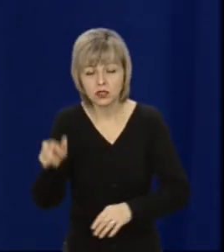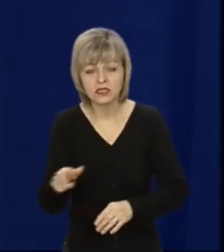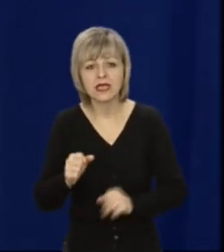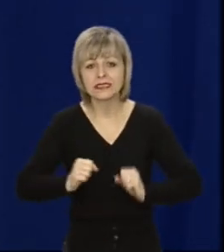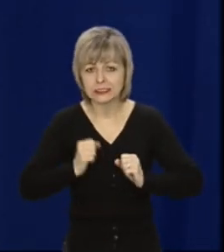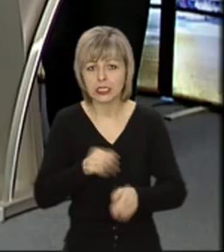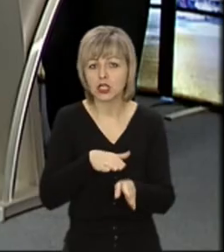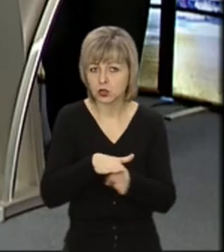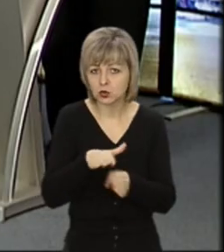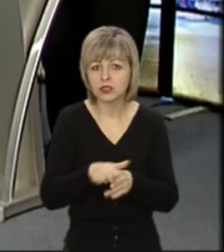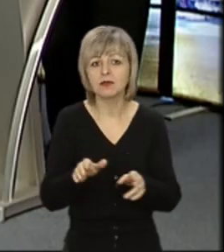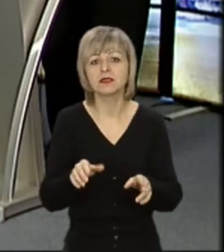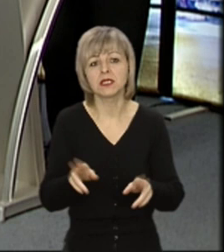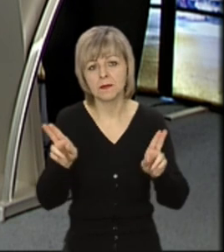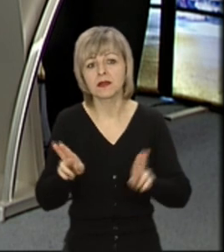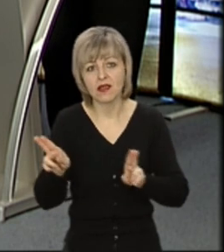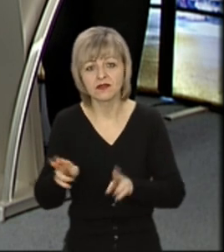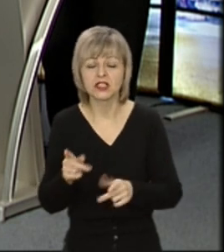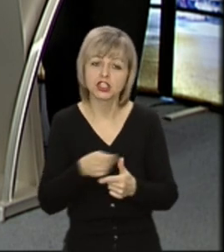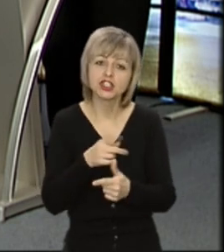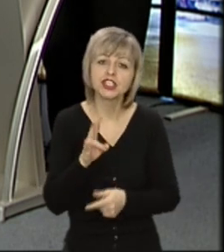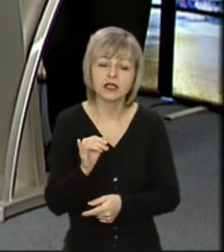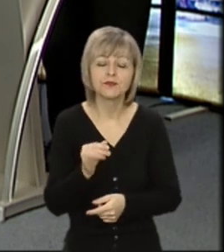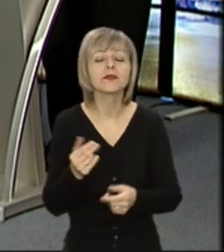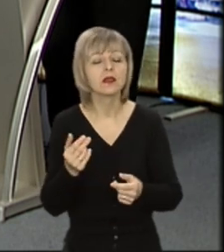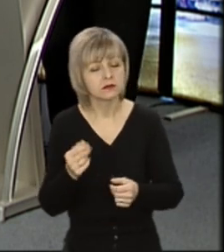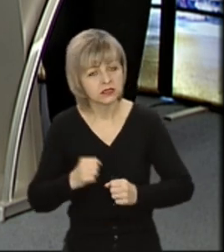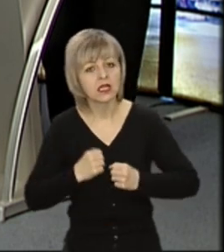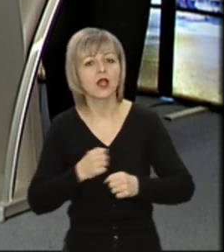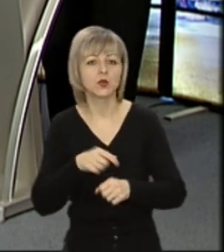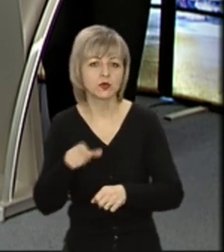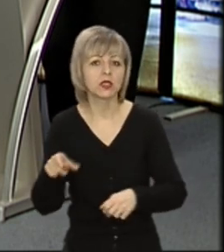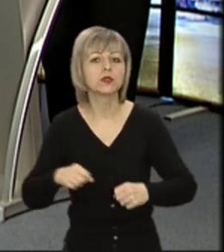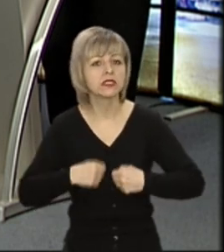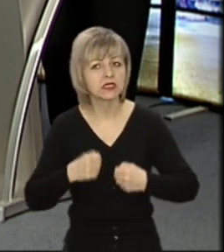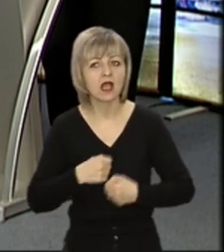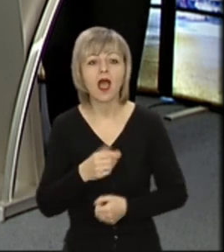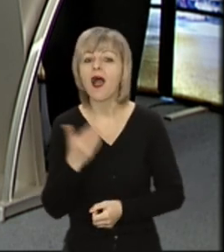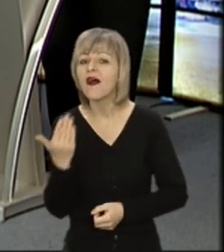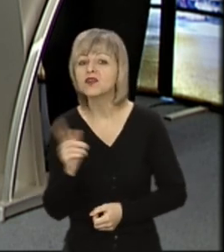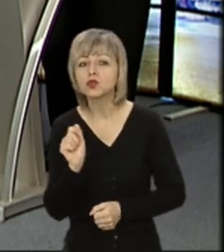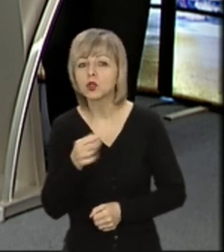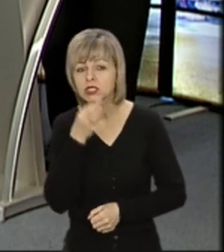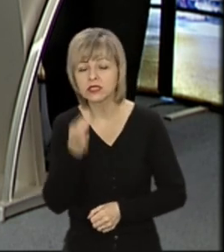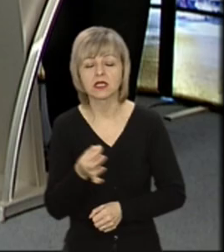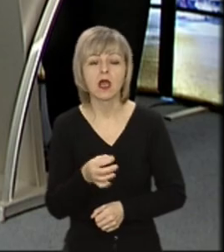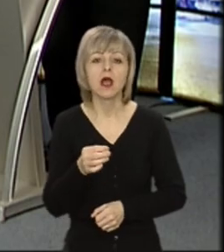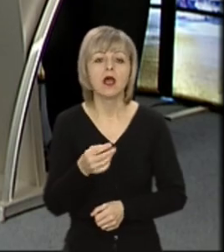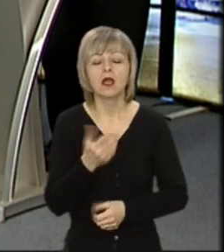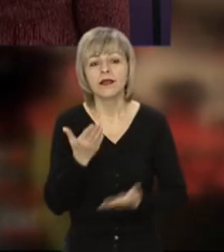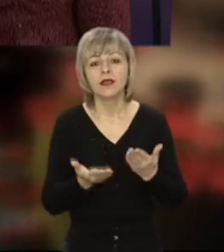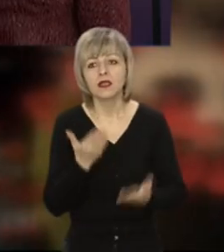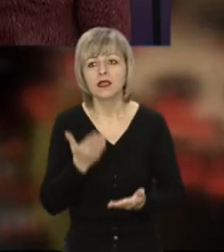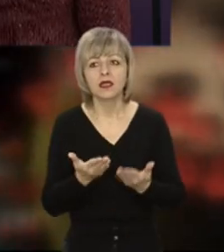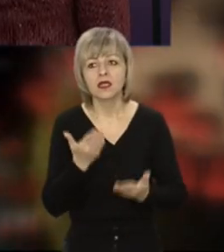карантинних обмежень, чи ні? Здебільшого дотримують? Здебільшого дотримують. Пані Тетяно, що скажете ви стосовно цього? Ну, з точки зору бізнесу,